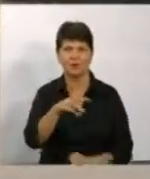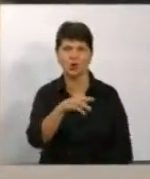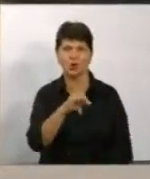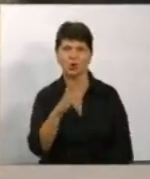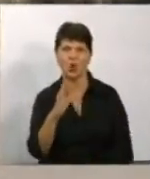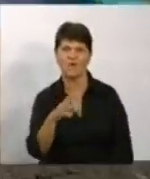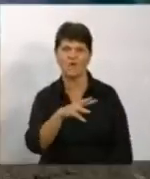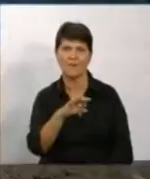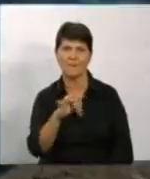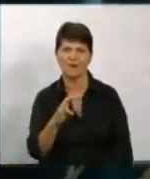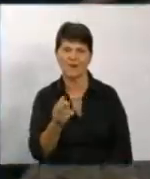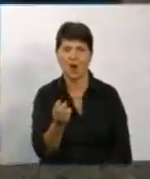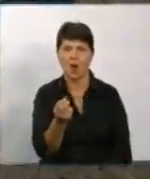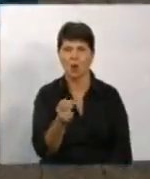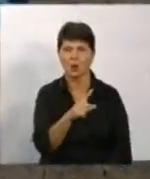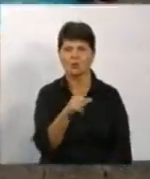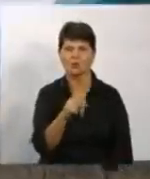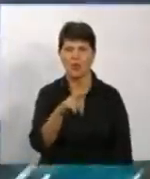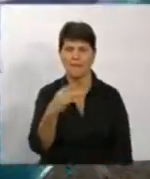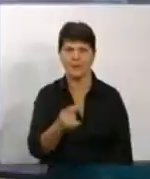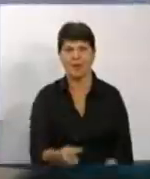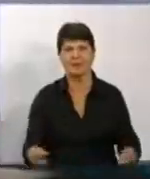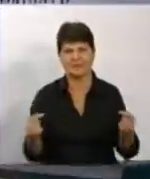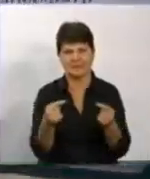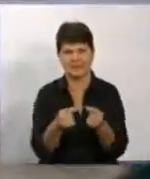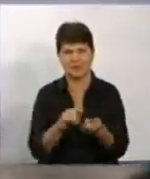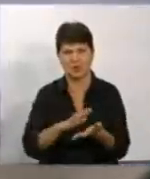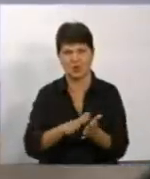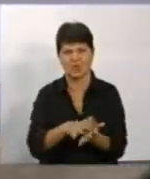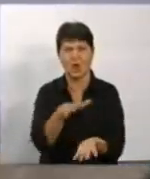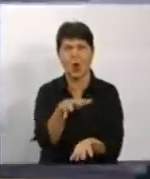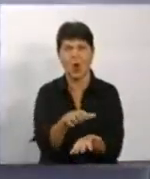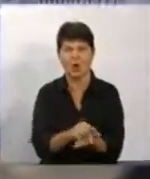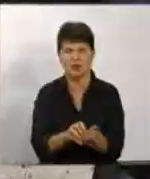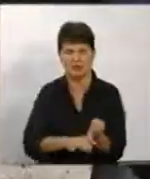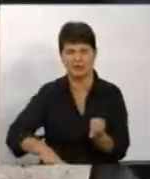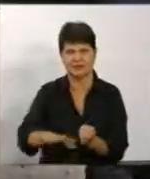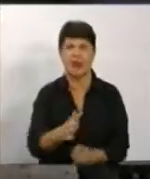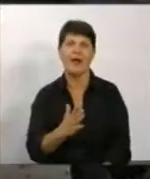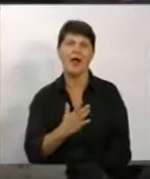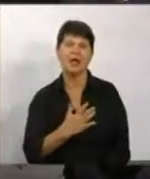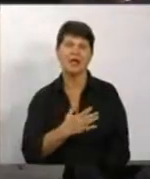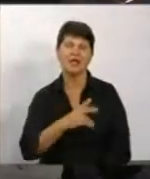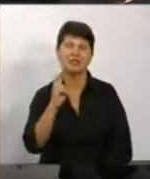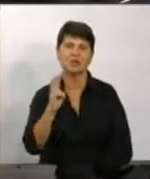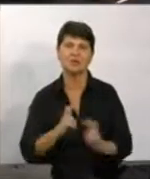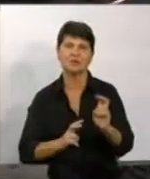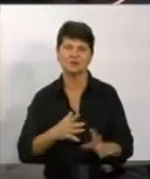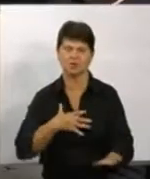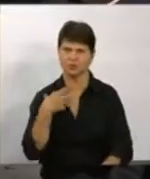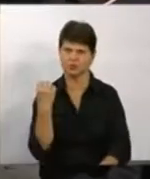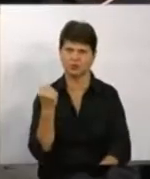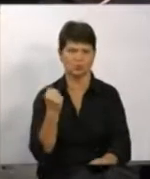Смаль каже, гроші за паїви плачує згідно з договором оренди землі. Наше підприємство діє строго в